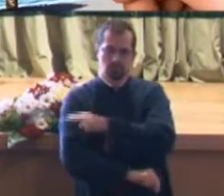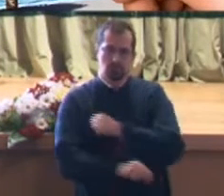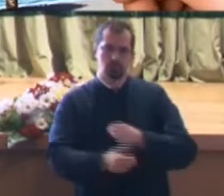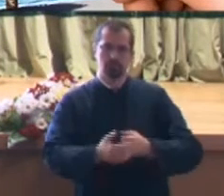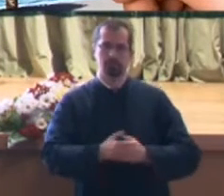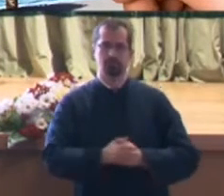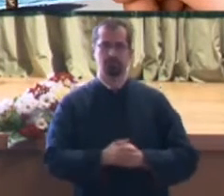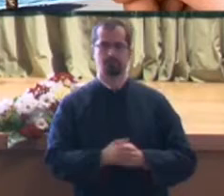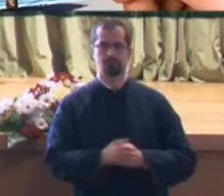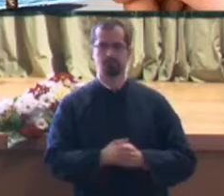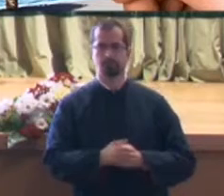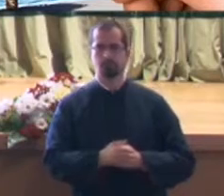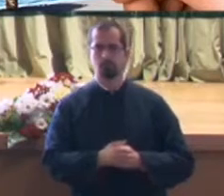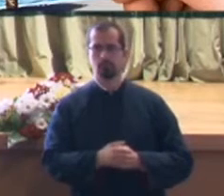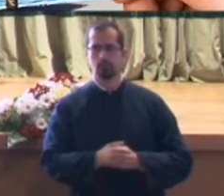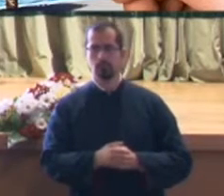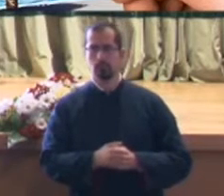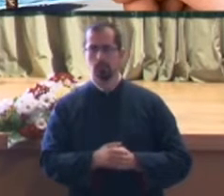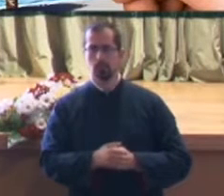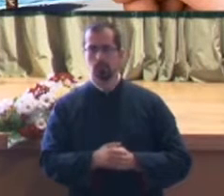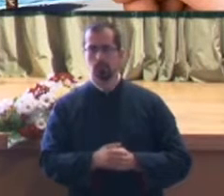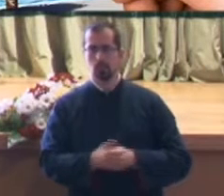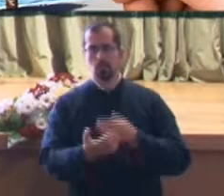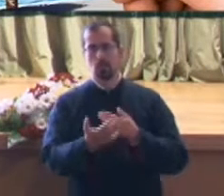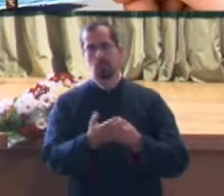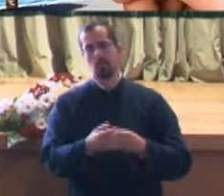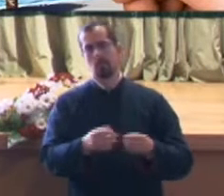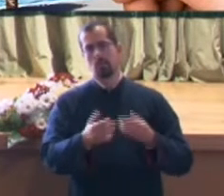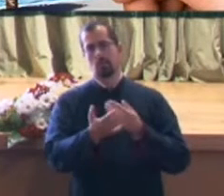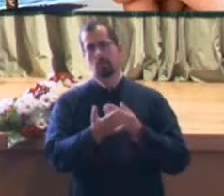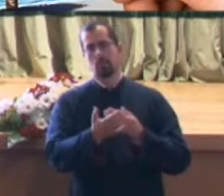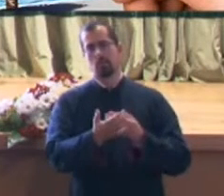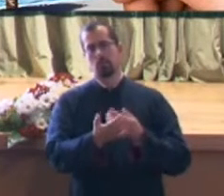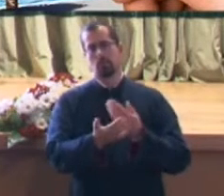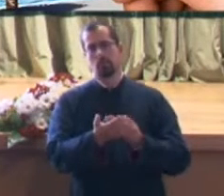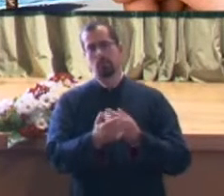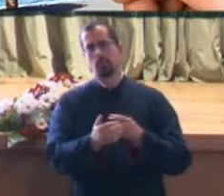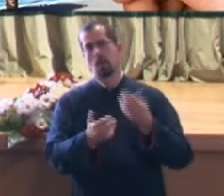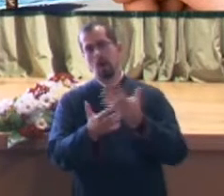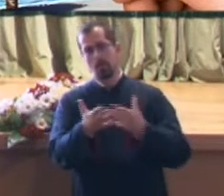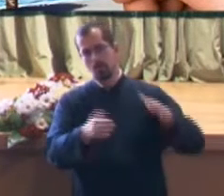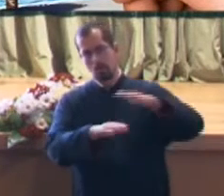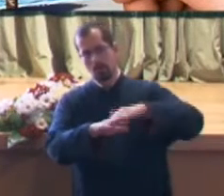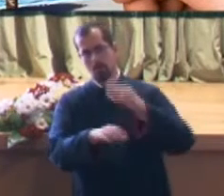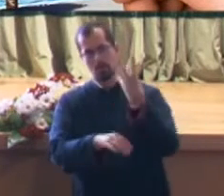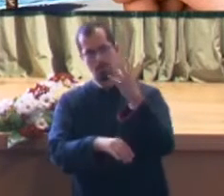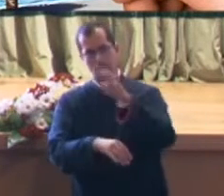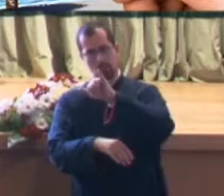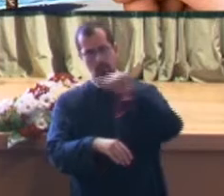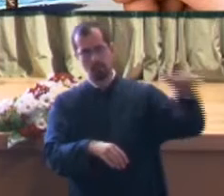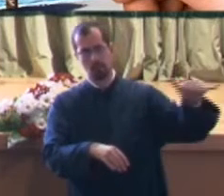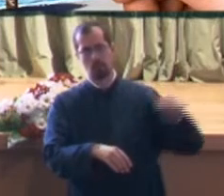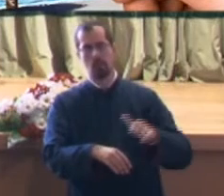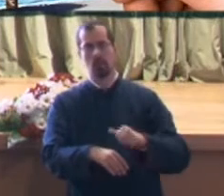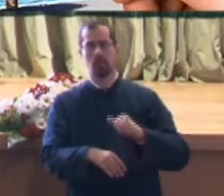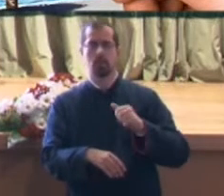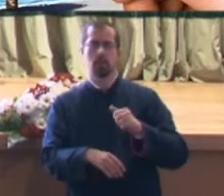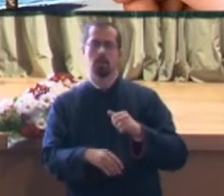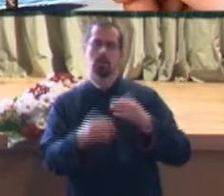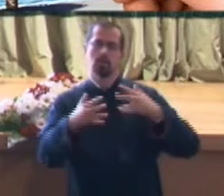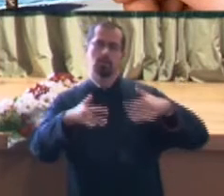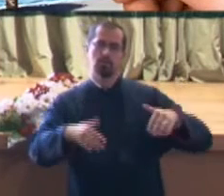care frecvetează cursul de la unității de învățământ din Pitești, în valoare de aproape 4 milioane de lei, și bineînțeles că au fost mențiunte